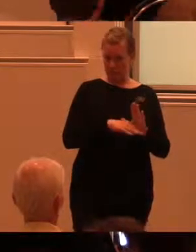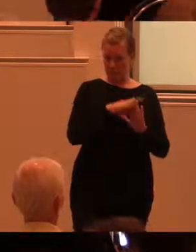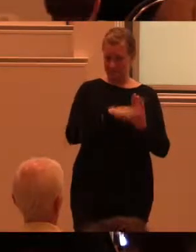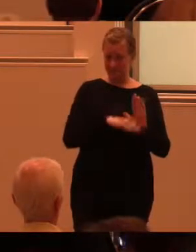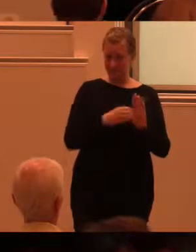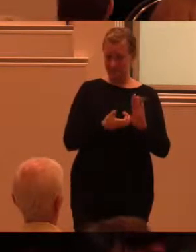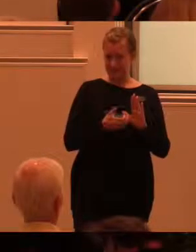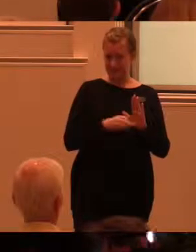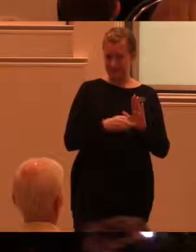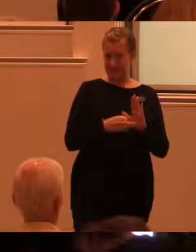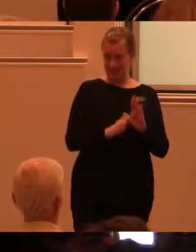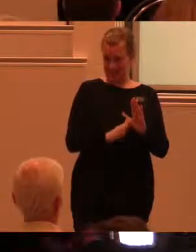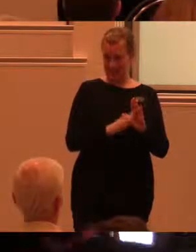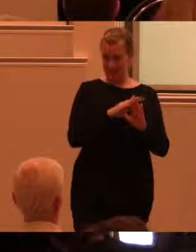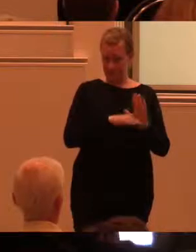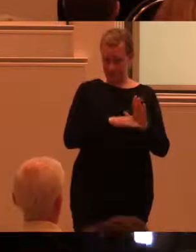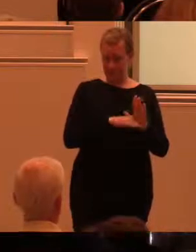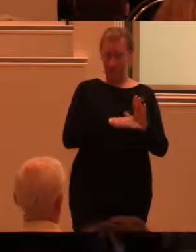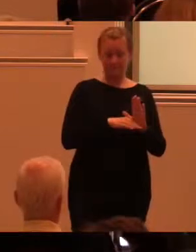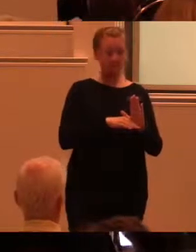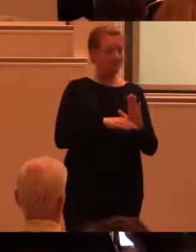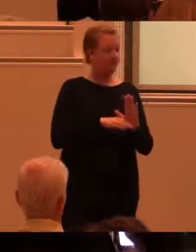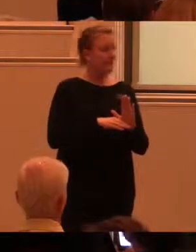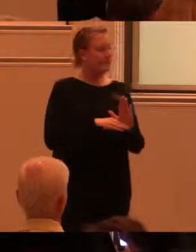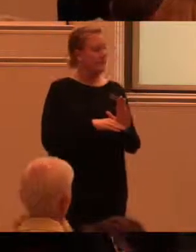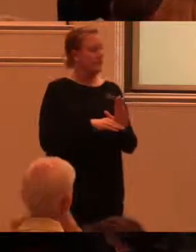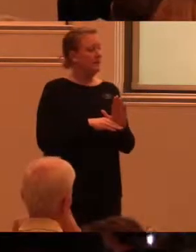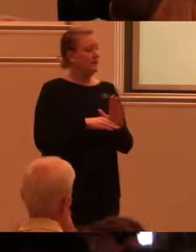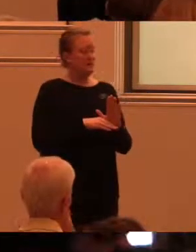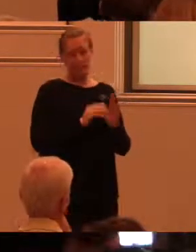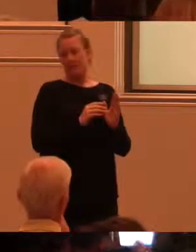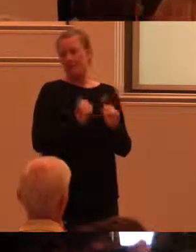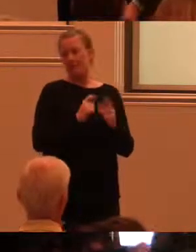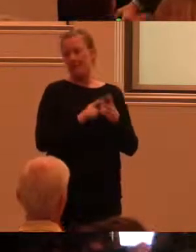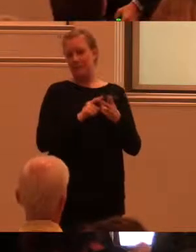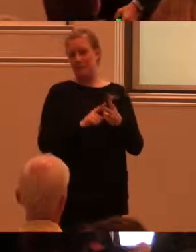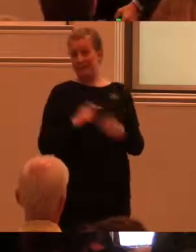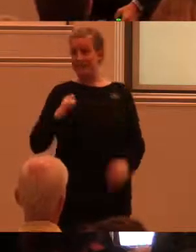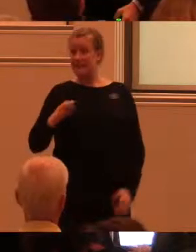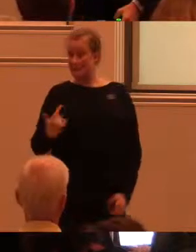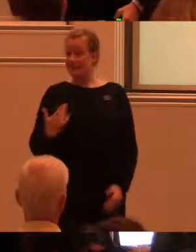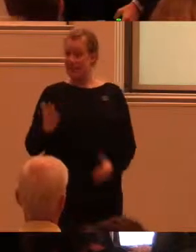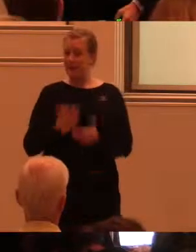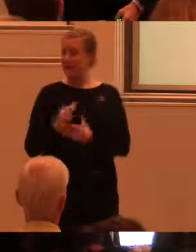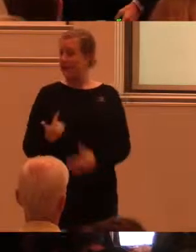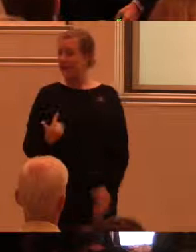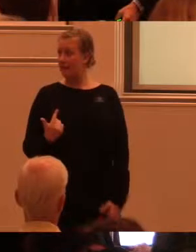det var inte det där på engelska jag menade det kommer mera. Och bara repetitionsvis tillgänglighet är en rättighet i sig.